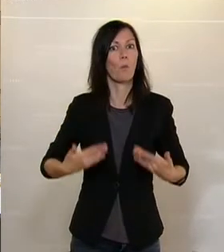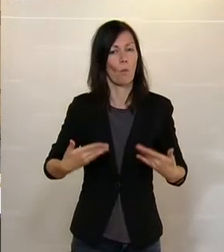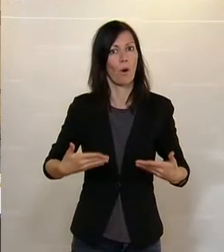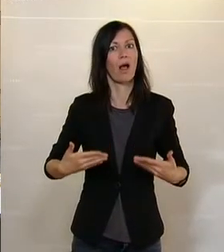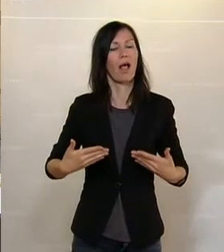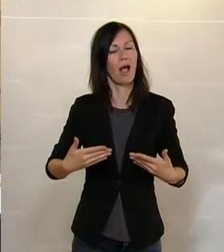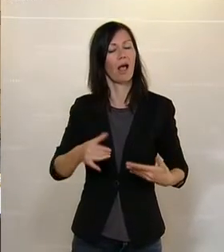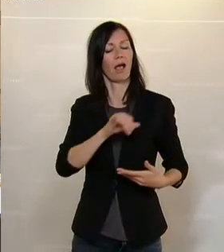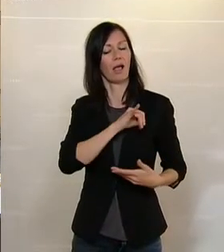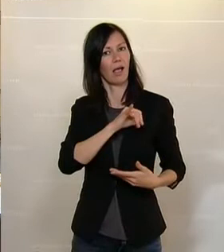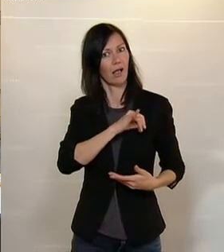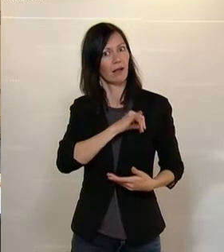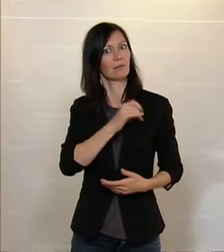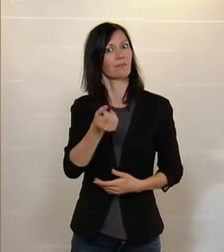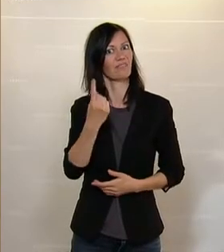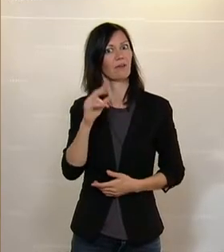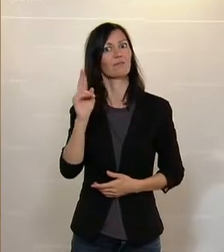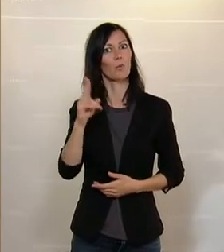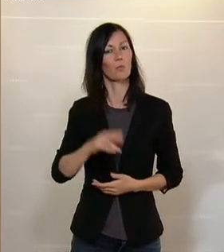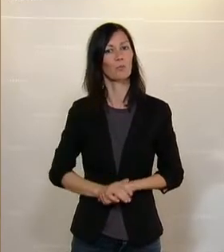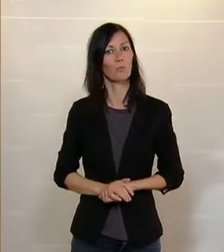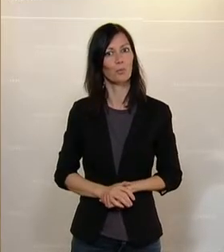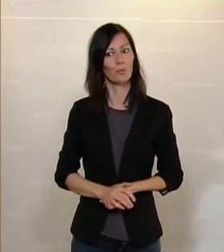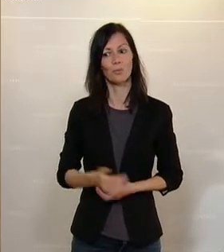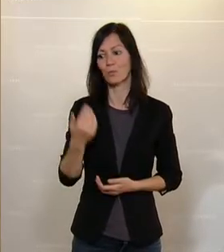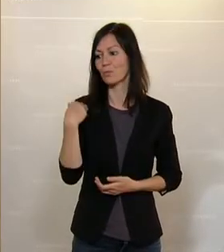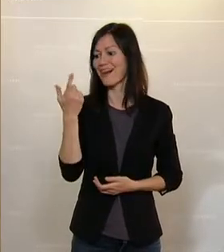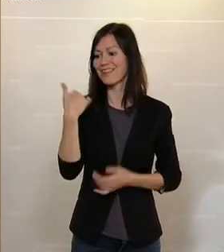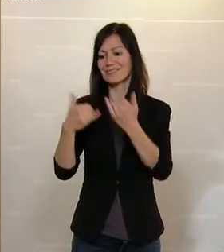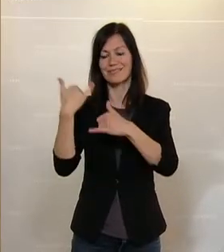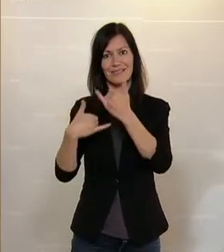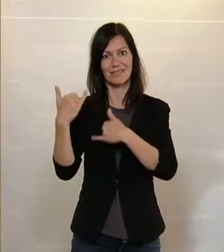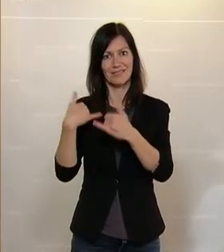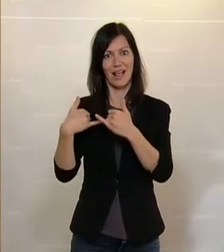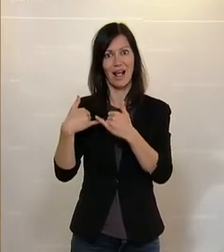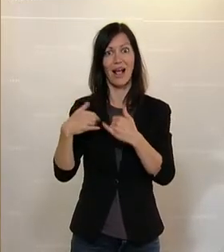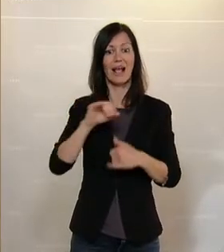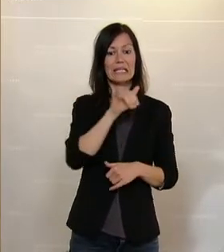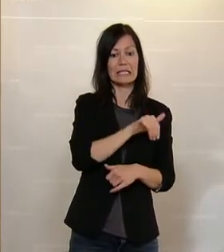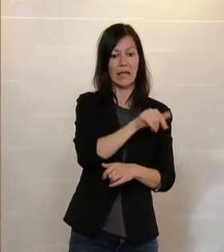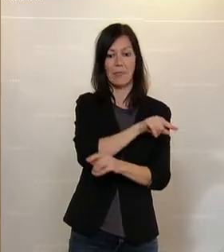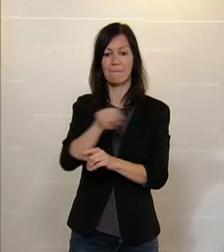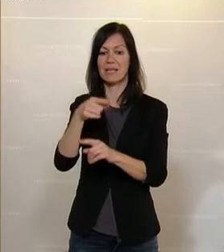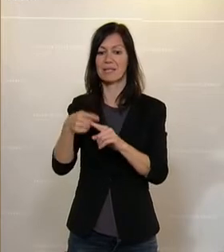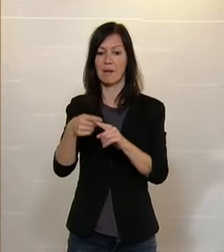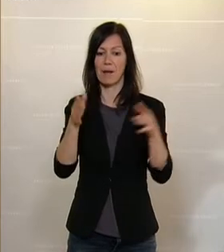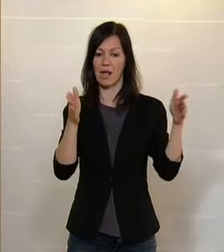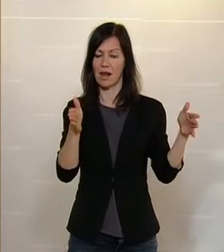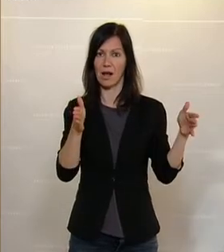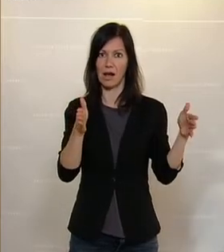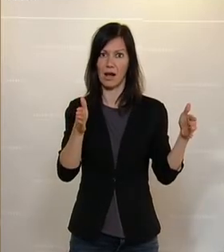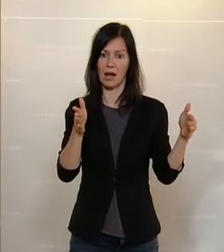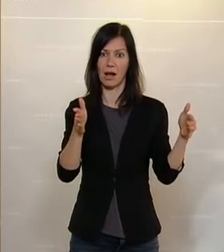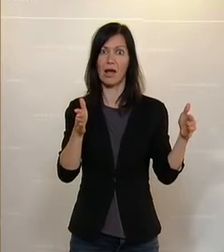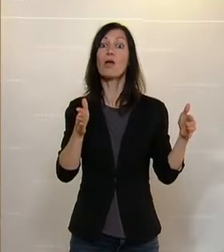sehr interessant. Warum? Gab es im Vorjahr in der Zeit von Jänner bis April rund 3